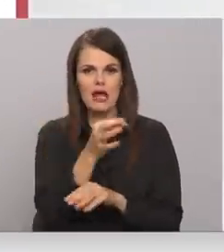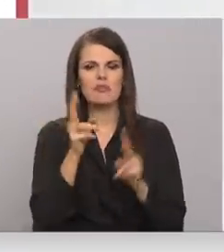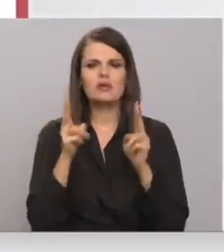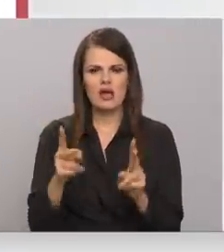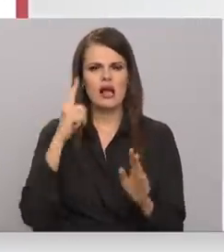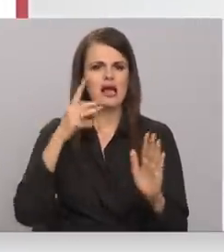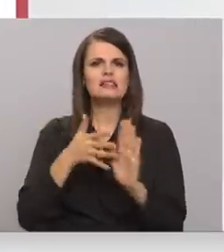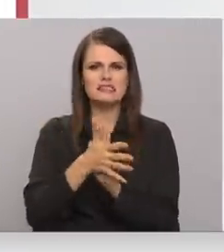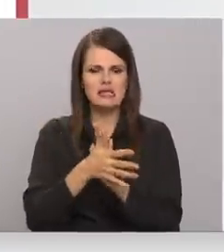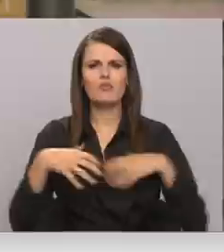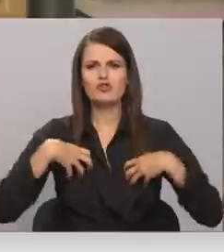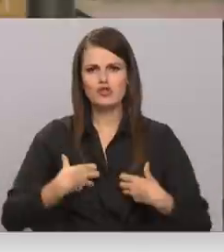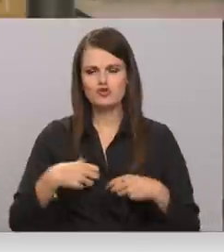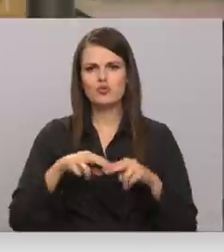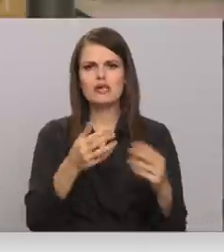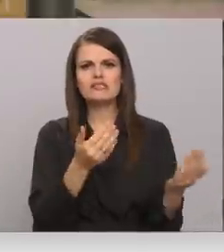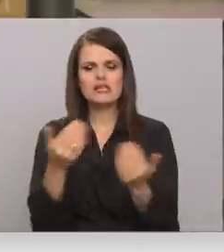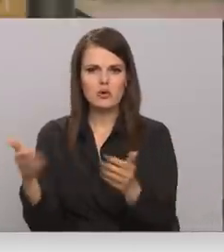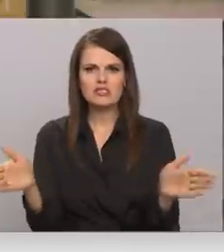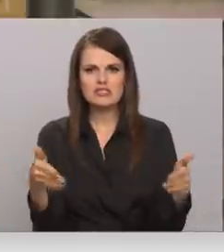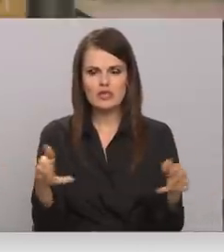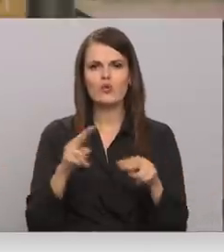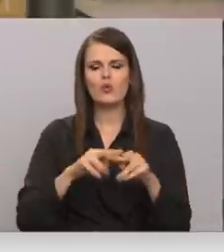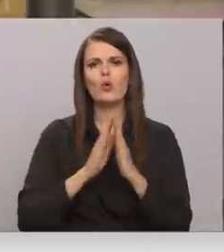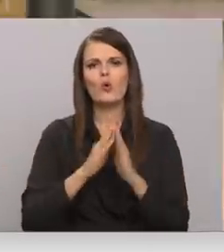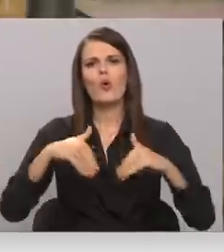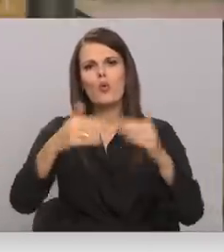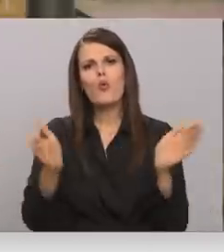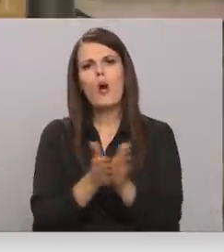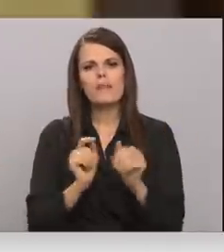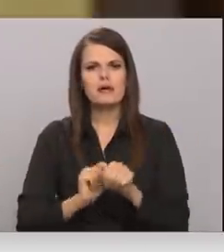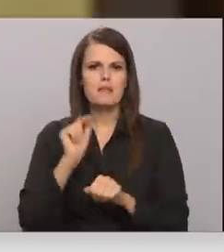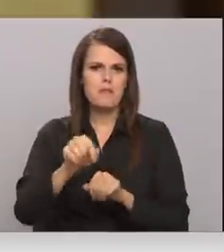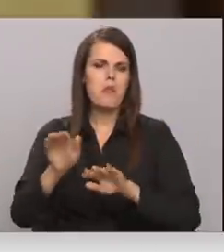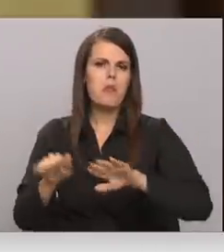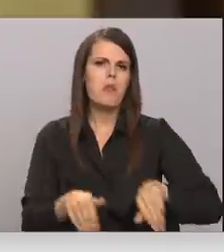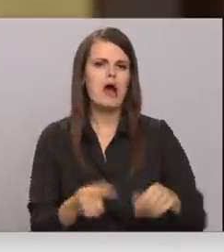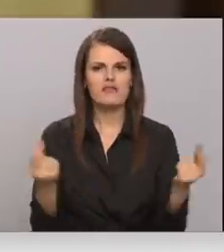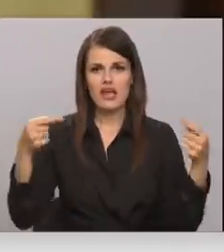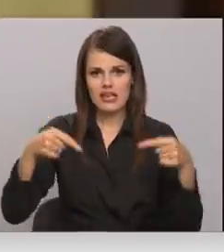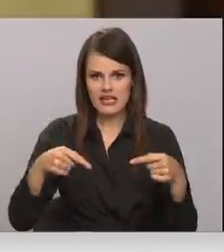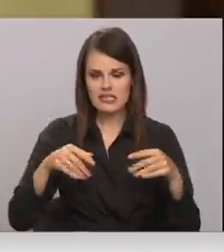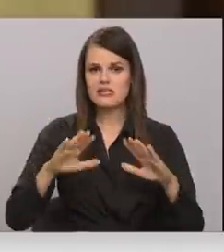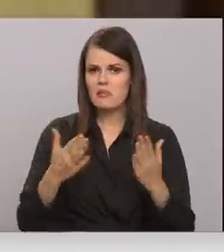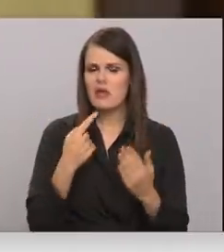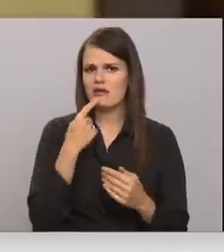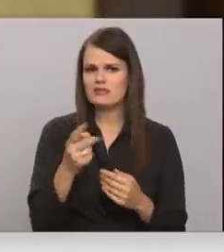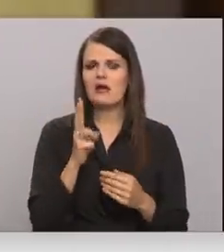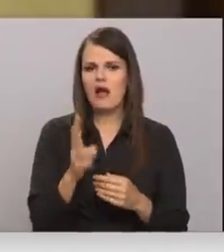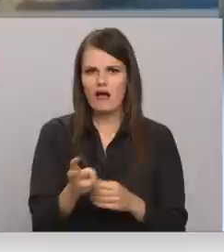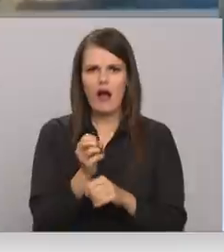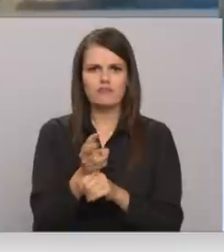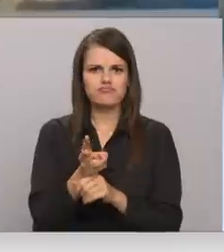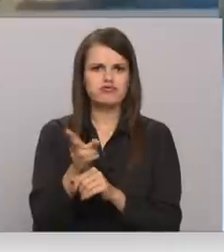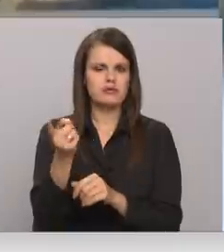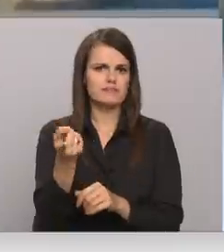kopīgi pārvarēt krīzi. Šodien biedrības valsts locekļi pauž. Demisijas pieprasījums ir stingras, signāls un valdības darba vērtējums.